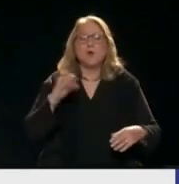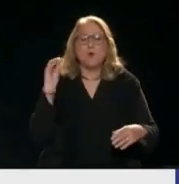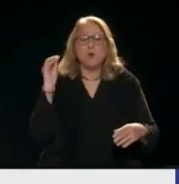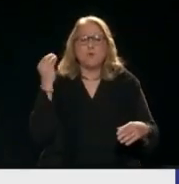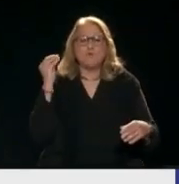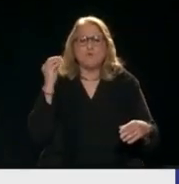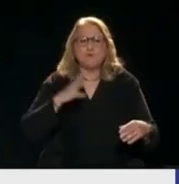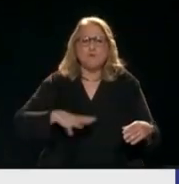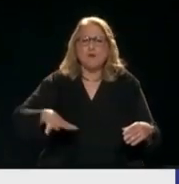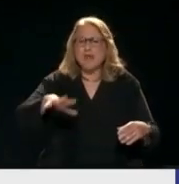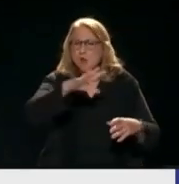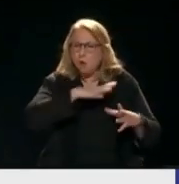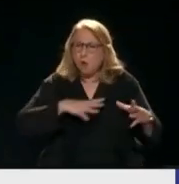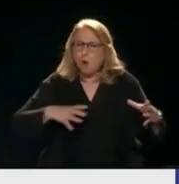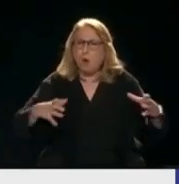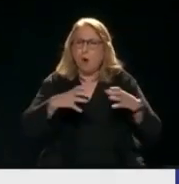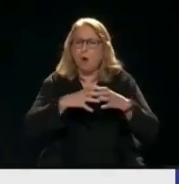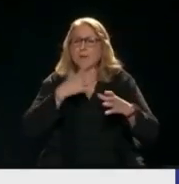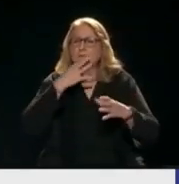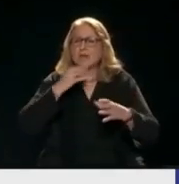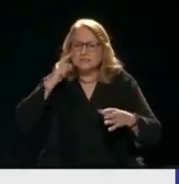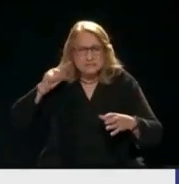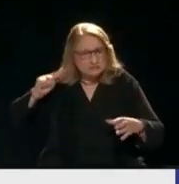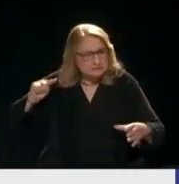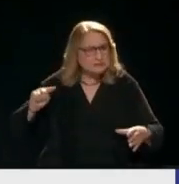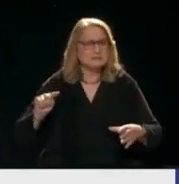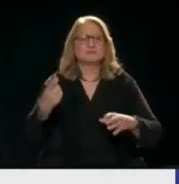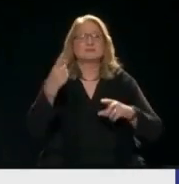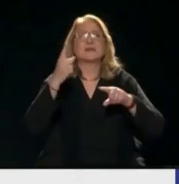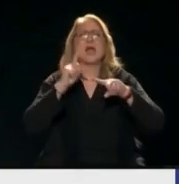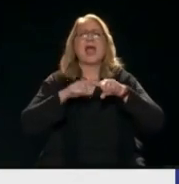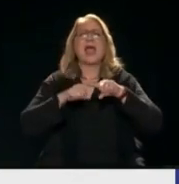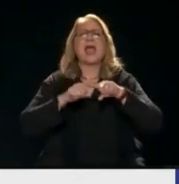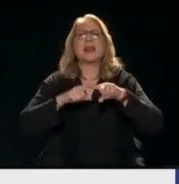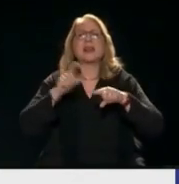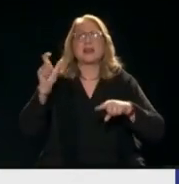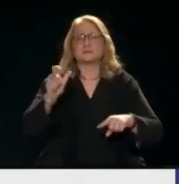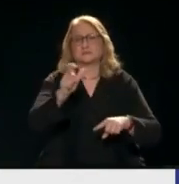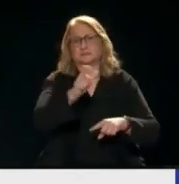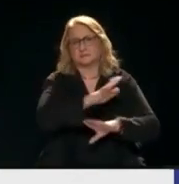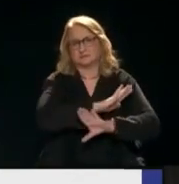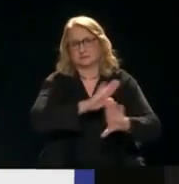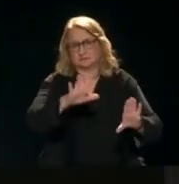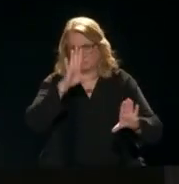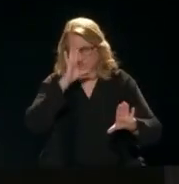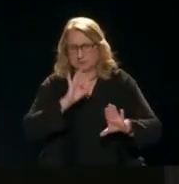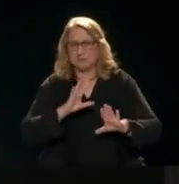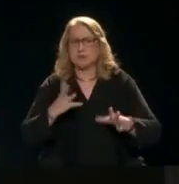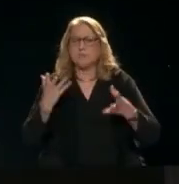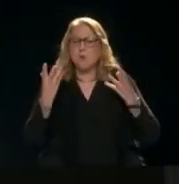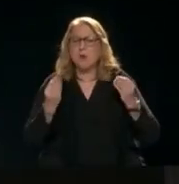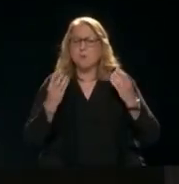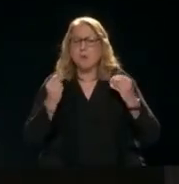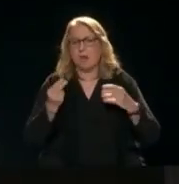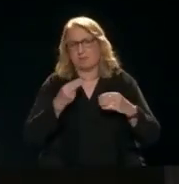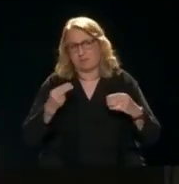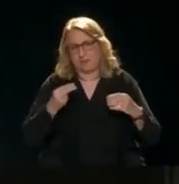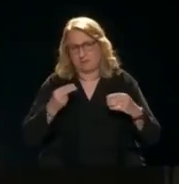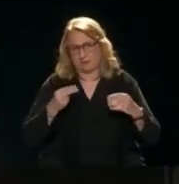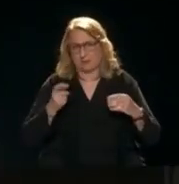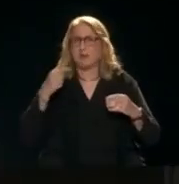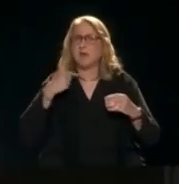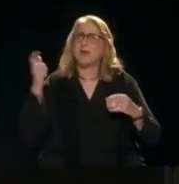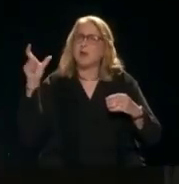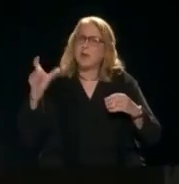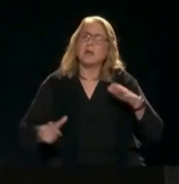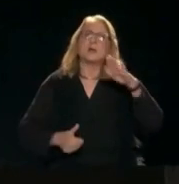Ενάντια θα έλεγα Του Έλληνα πολίτη και δις τη φυσιολογία του πολίτη Άρα διακηδεύονται πάρα πολλά πράγματα Και αυτό που θα συμβεί